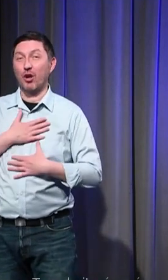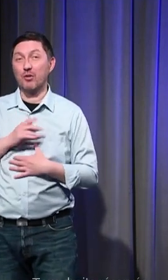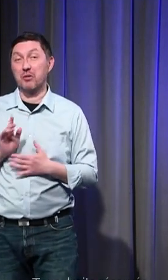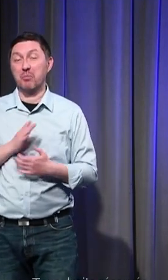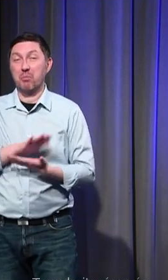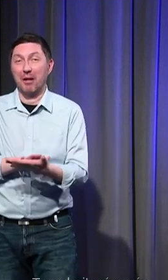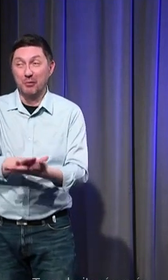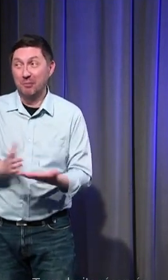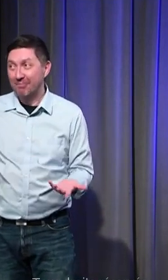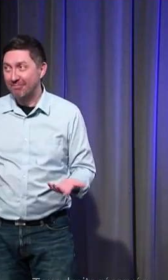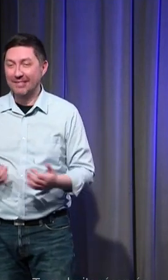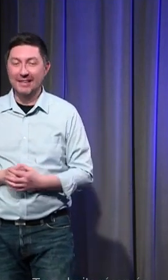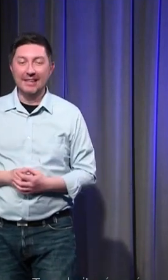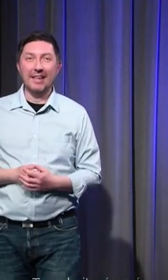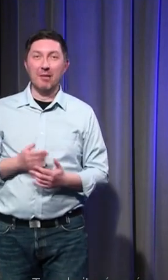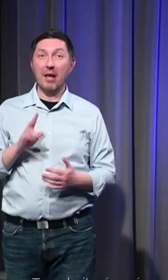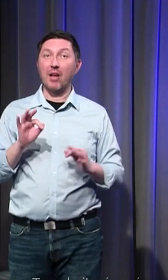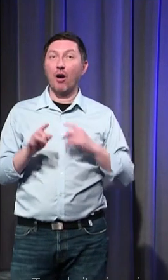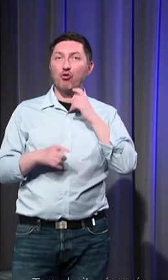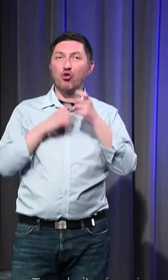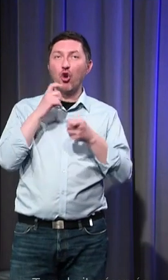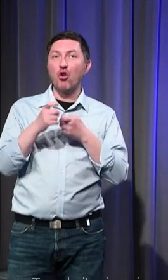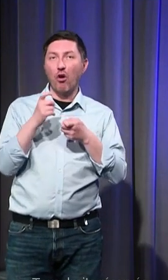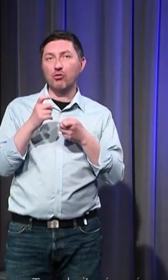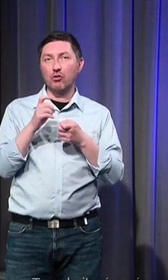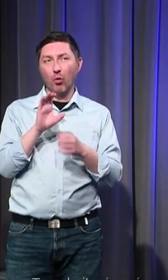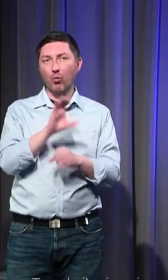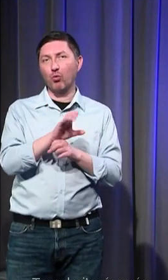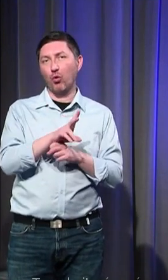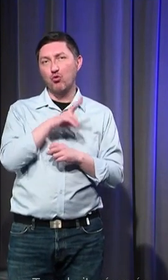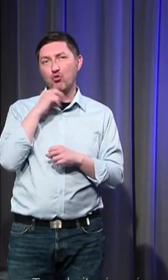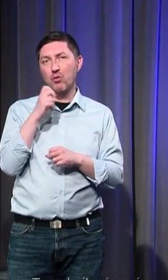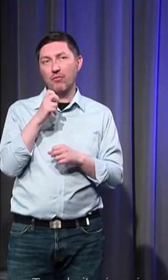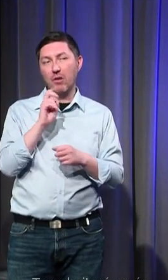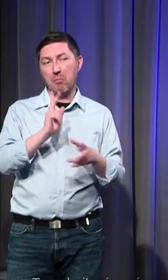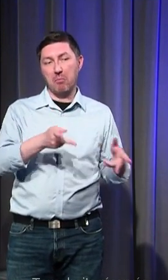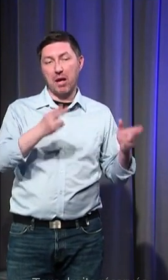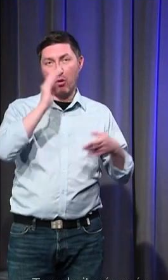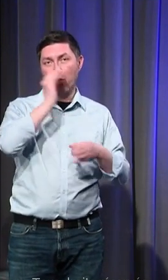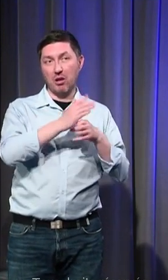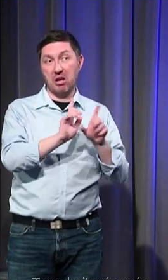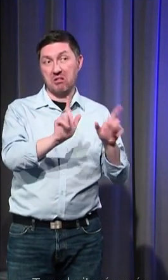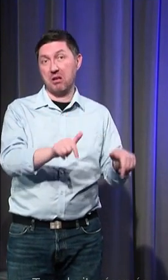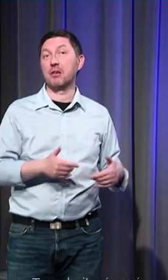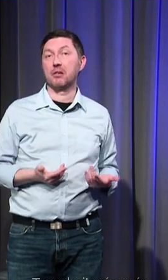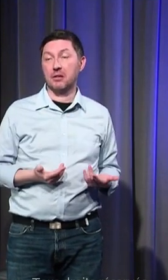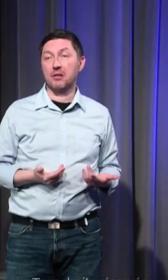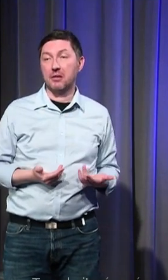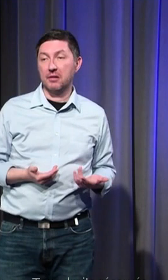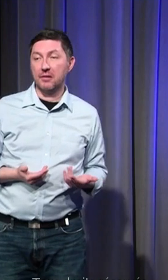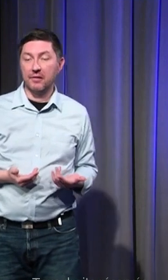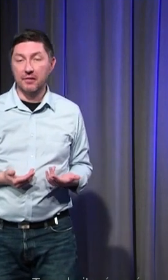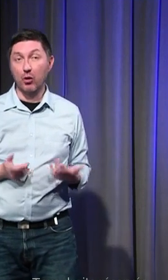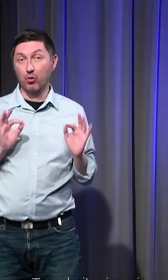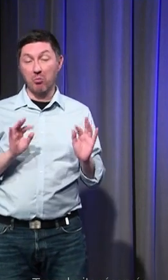le problème des violences antisémites au Moyen-Âge qui sont dans une certaine mesure notamment au moment